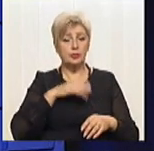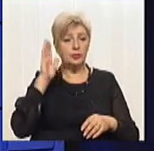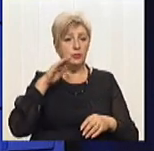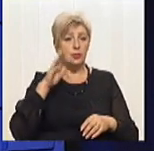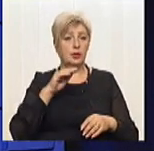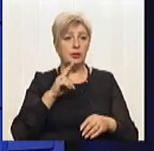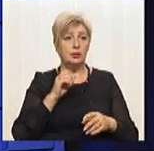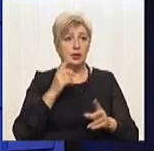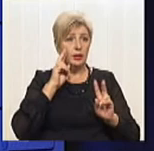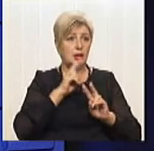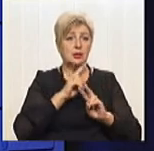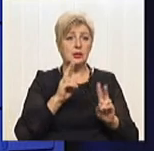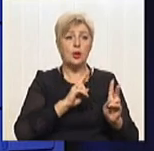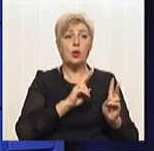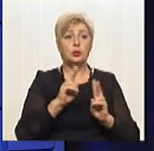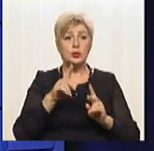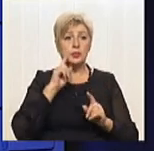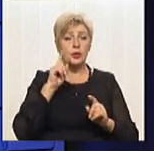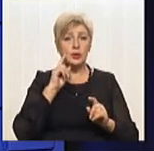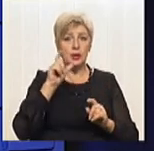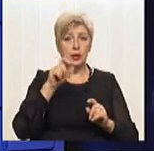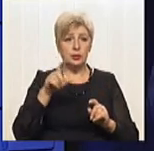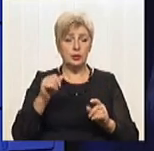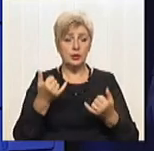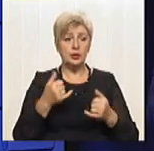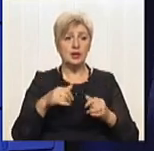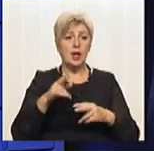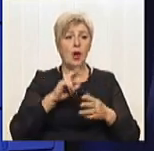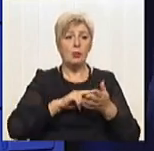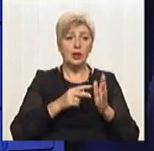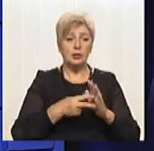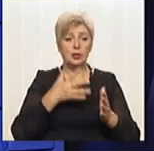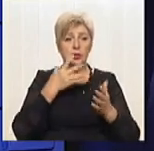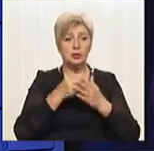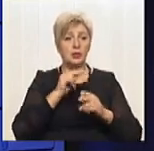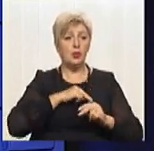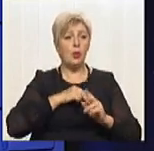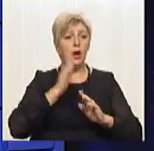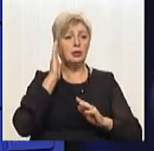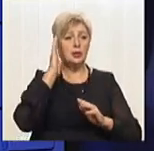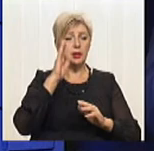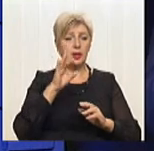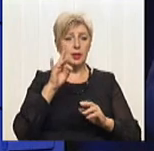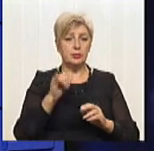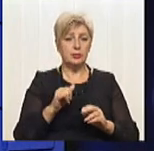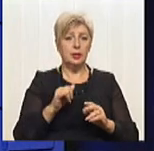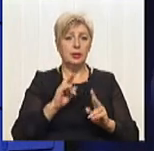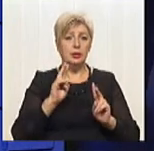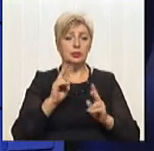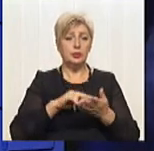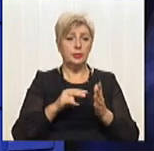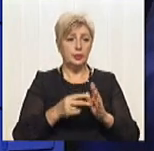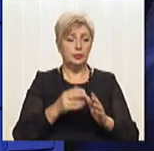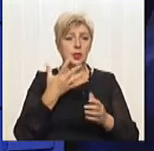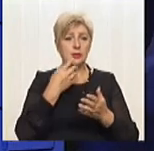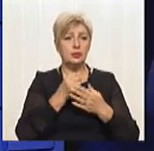не знаю, хто з молодих людей зараз планує свою кар'єру, неважливо, чи то інженерний персонал, чи то економісти, хто планує свою